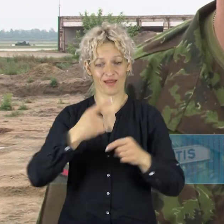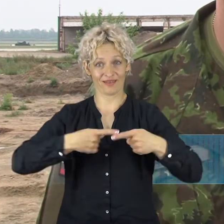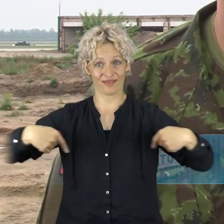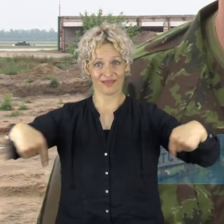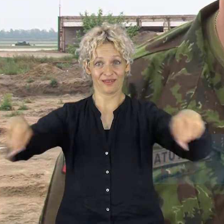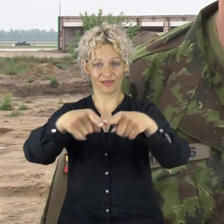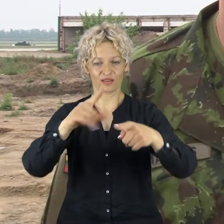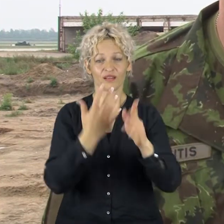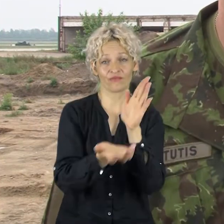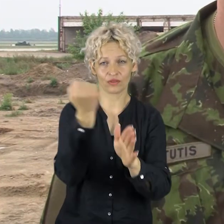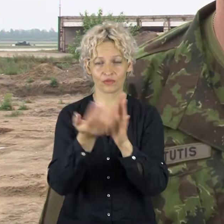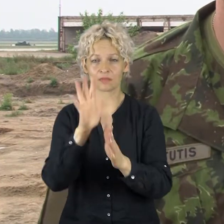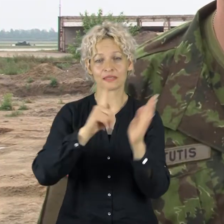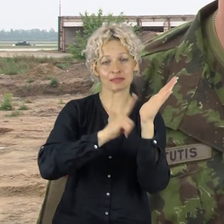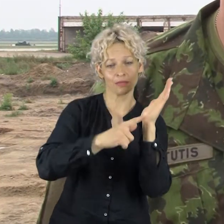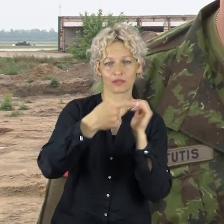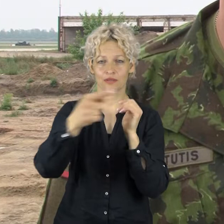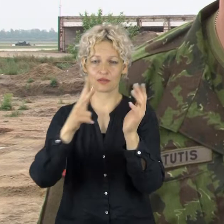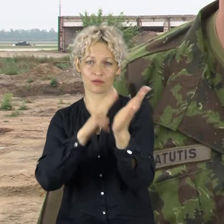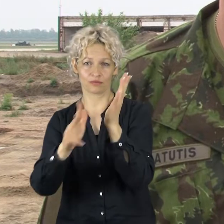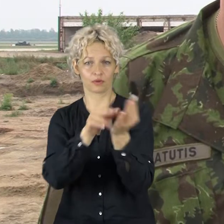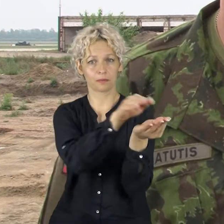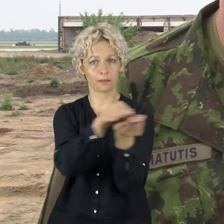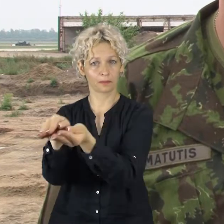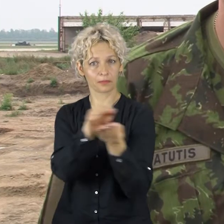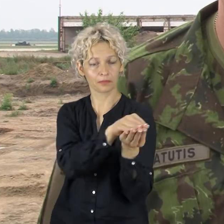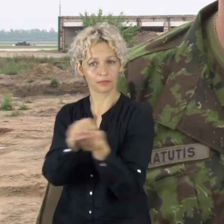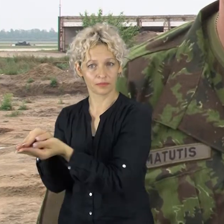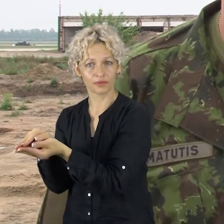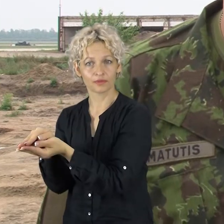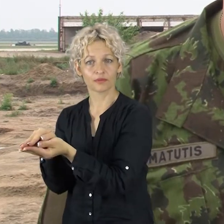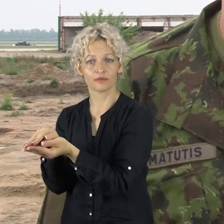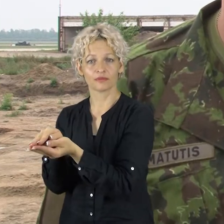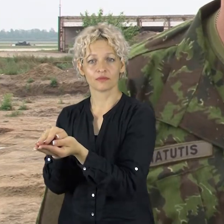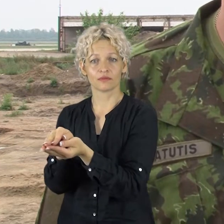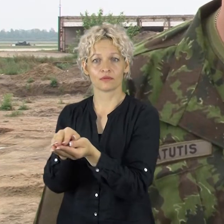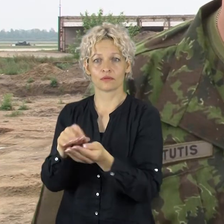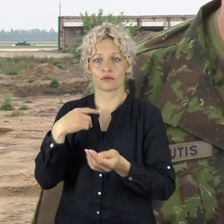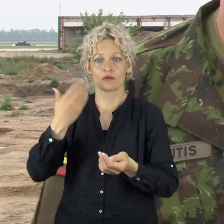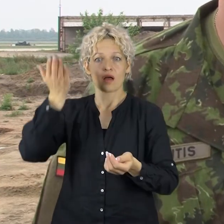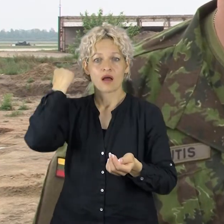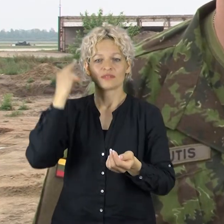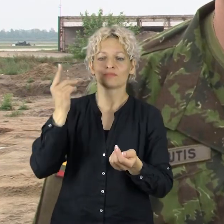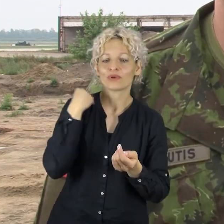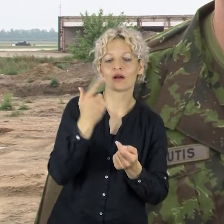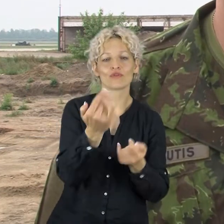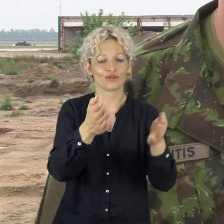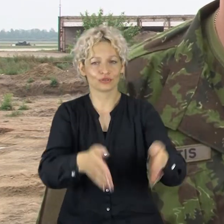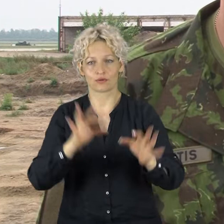plote, nustatyta apie 70-80 palaidojimo vietų. Niekur jos nebuvo žymėtos,